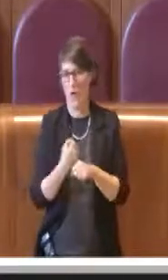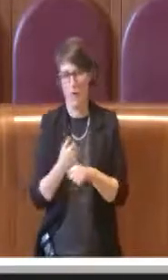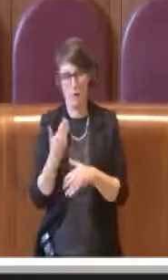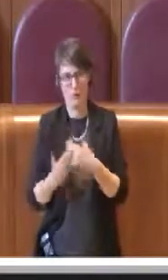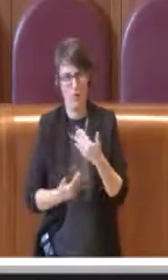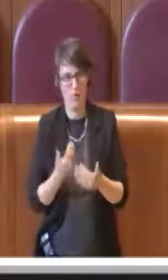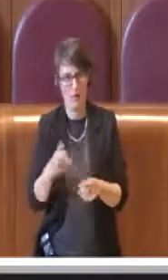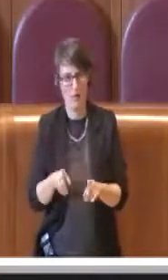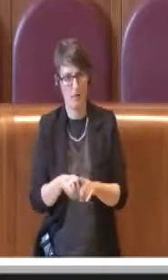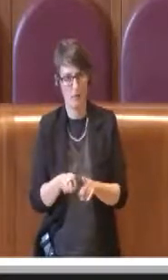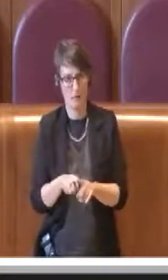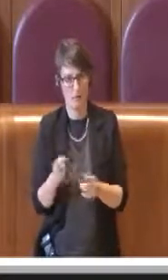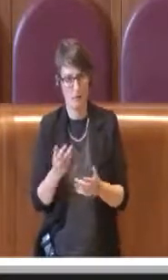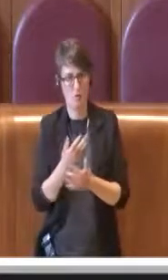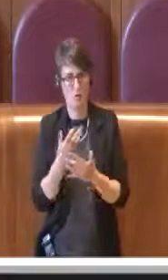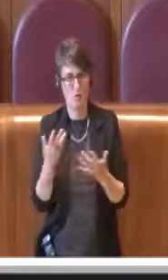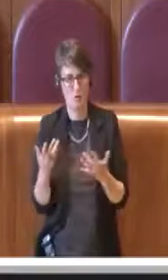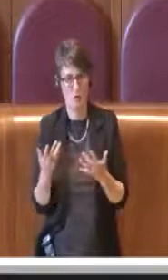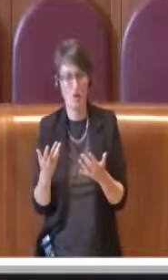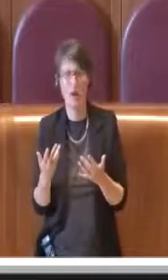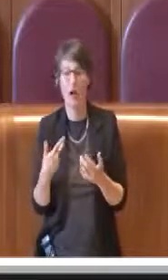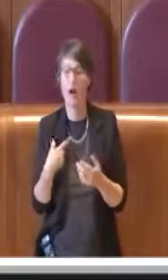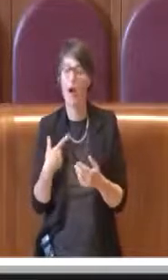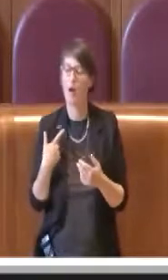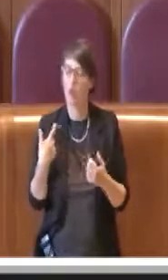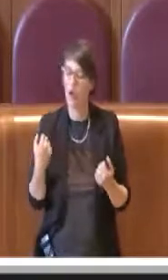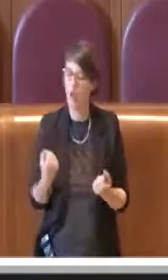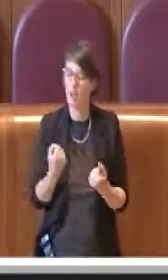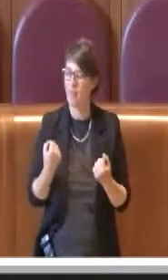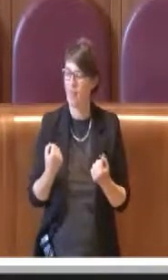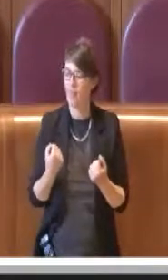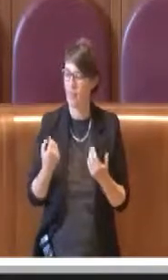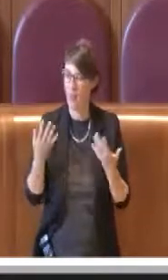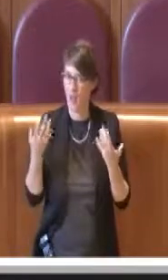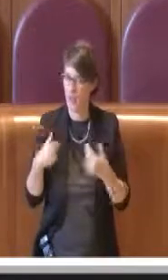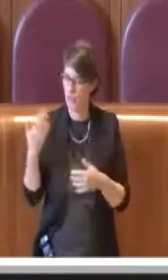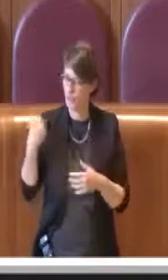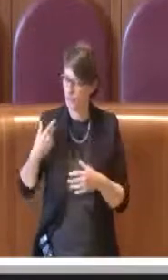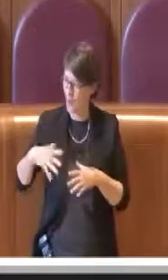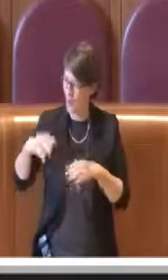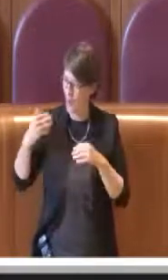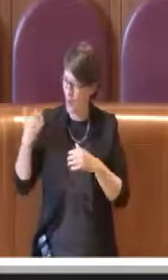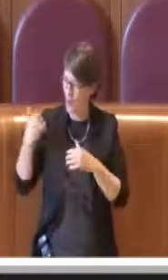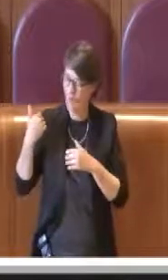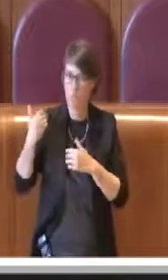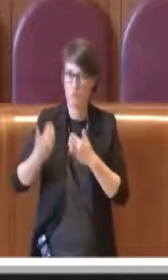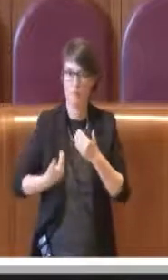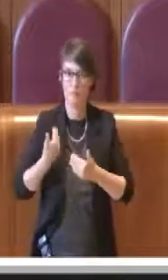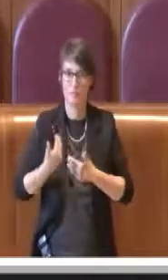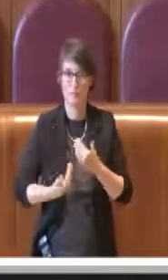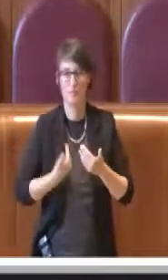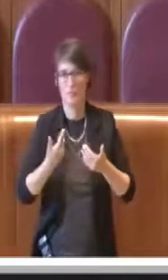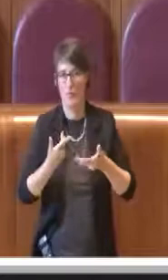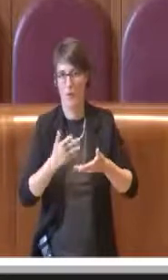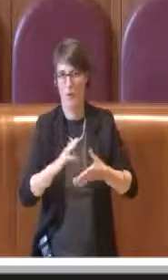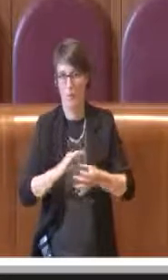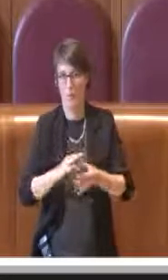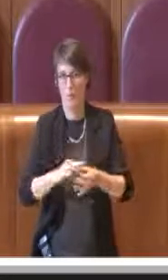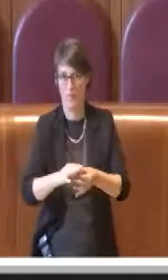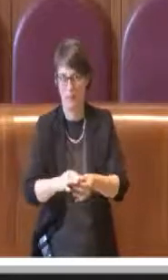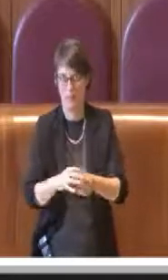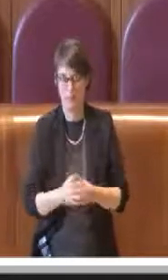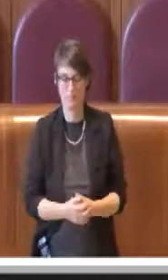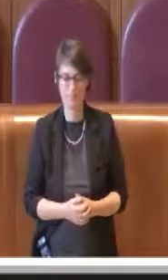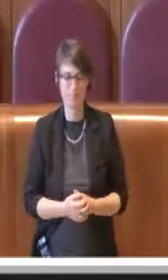impostato, tra l'altro molte delle quali sono condivise, quindi io